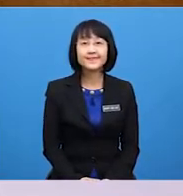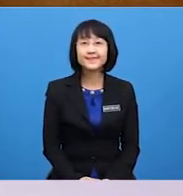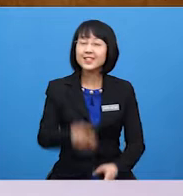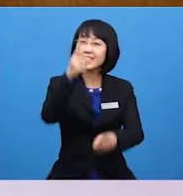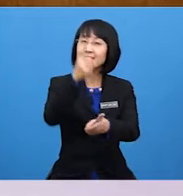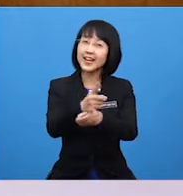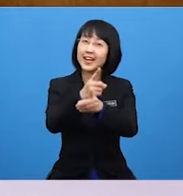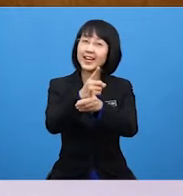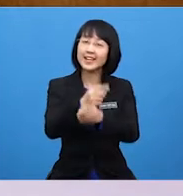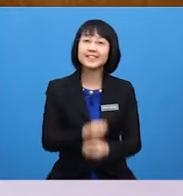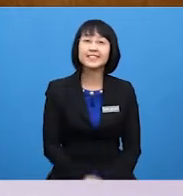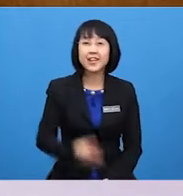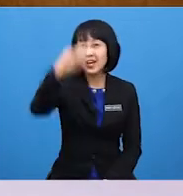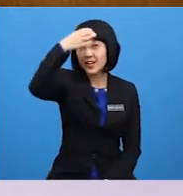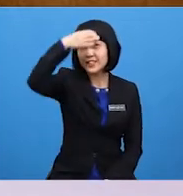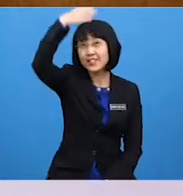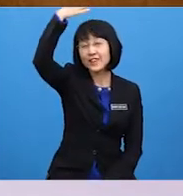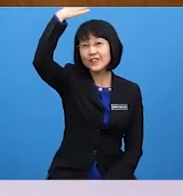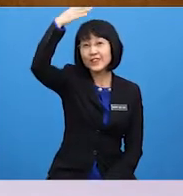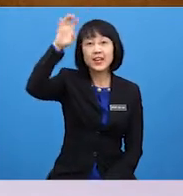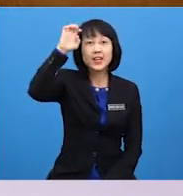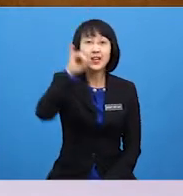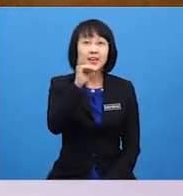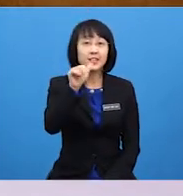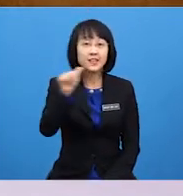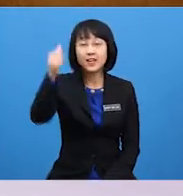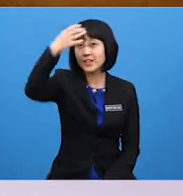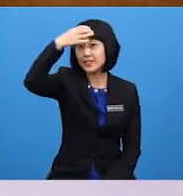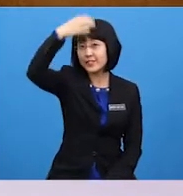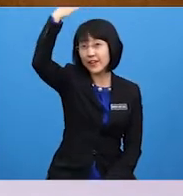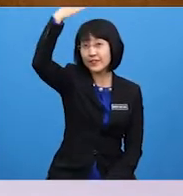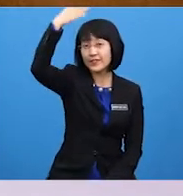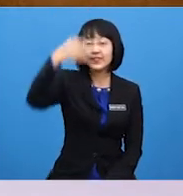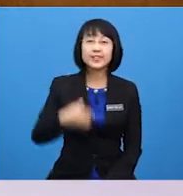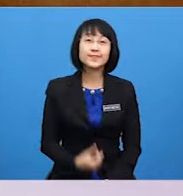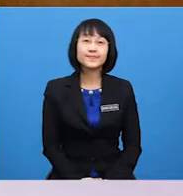Correct Chef He is a chef